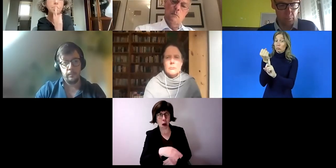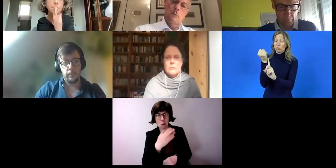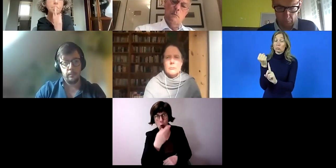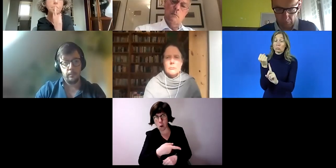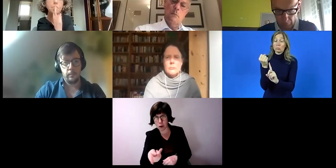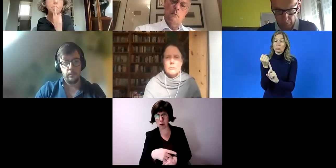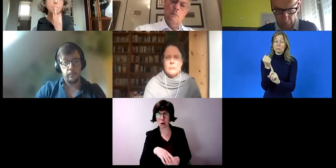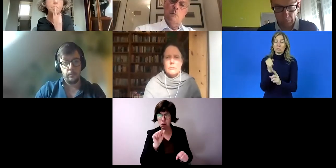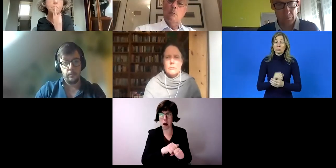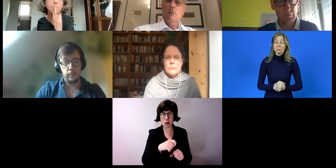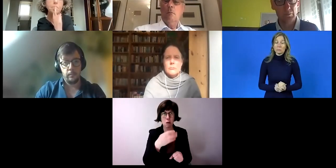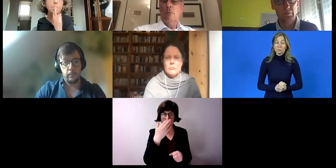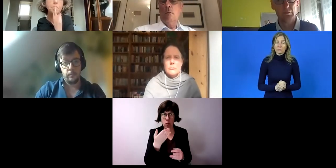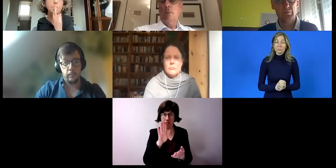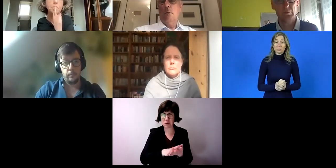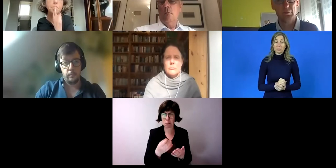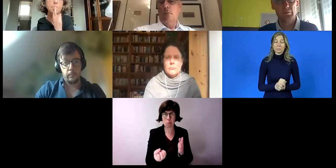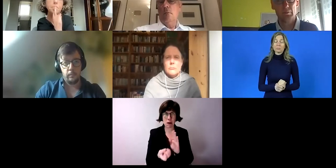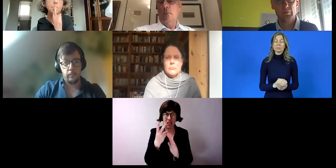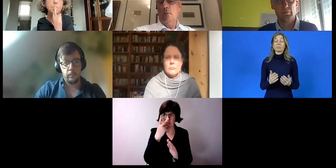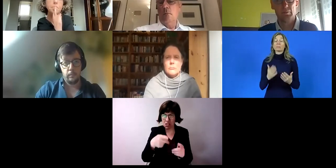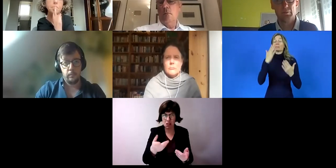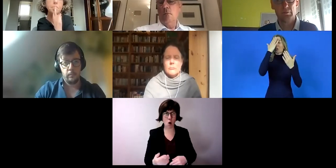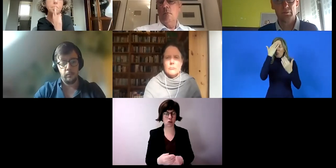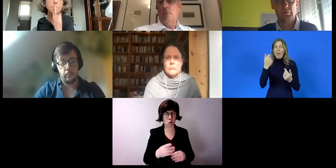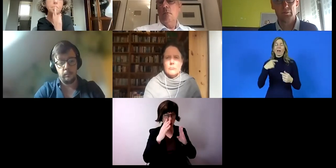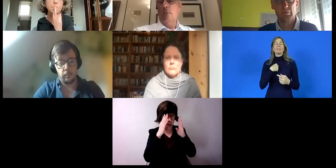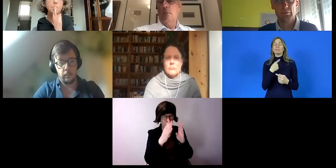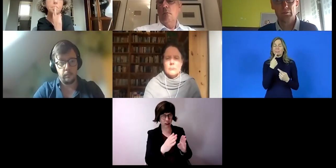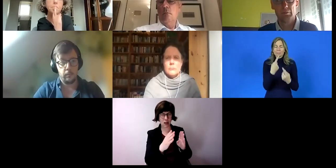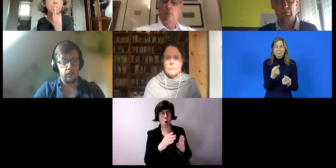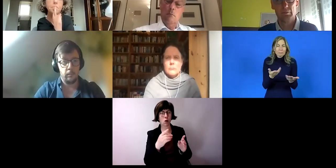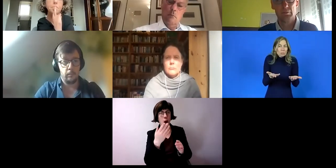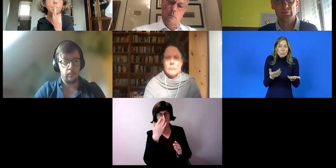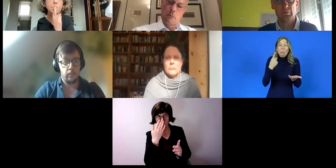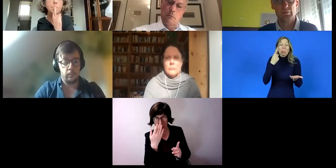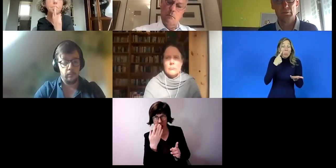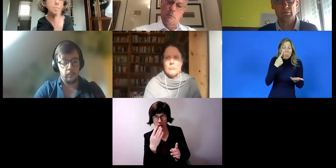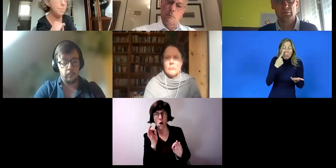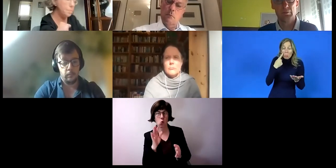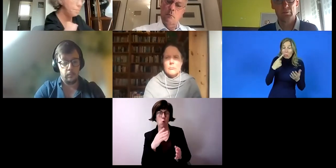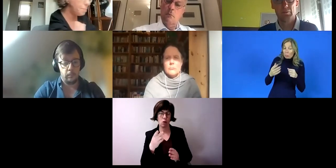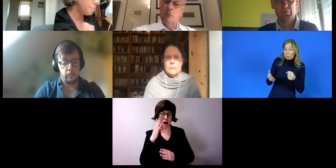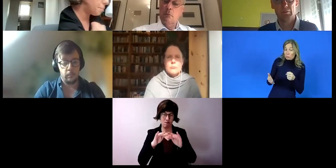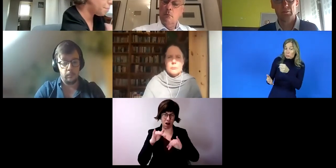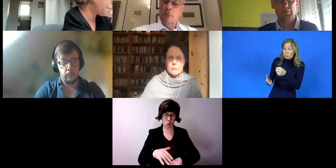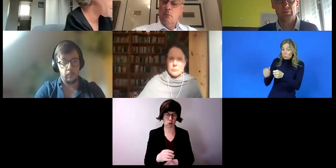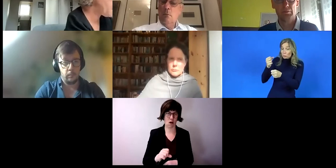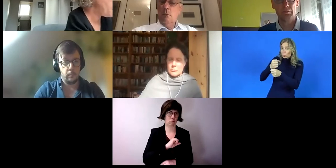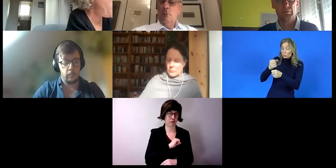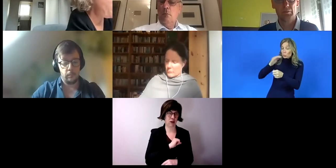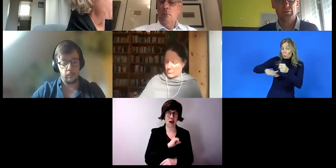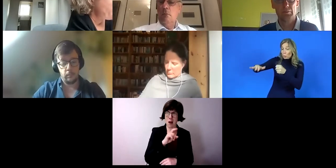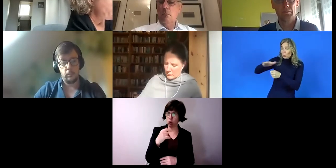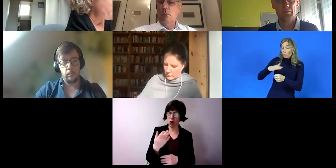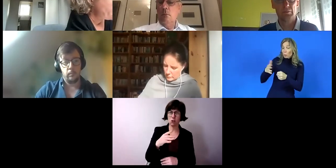mal und schauen, was passiert. Und mit diesem Zutrauen und Ausprobieren haben wir eigentlich gute Erfolge gehabt. Das erinnert mich an